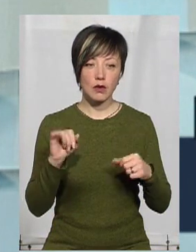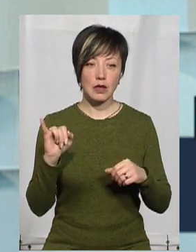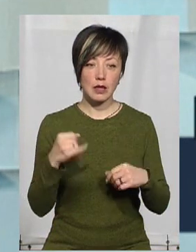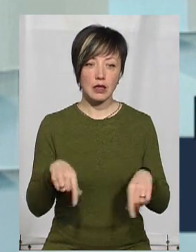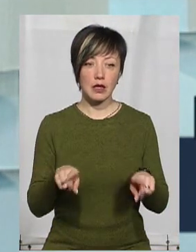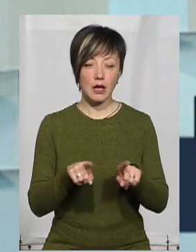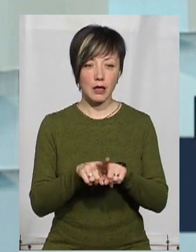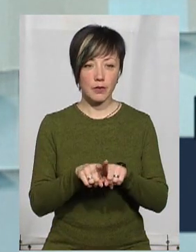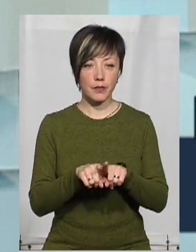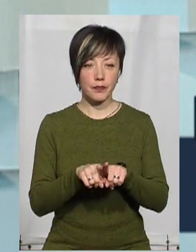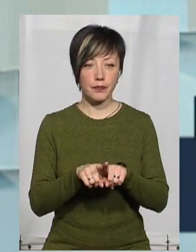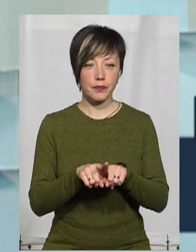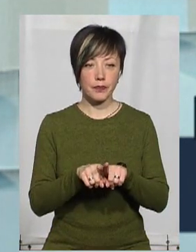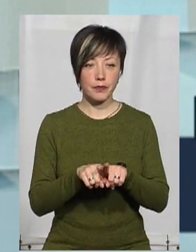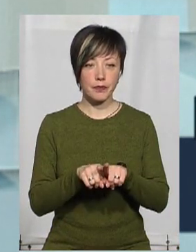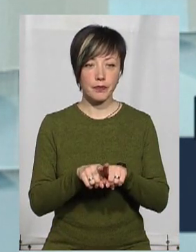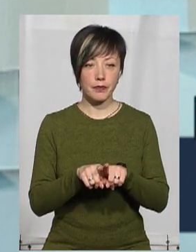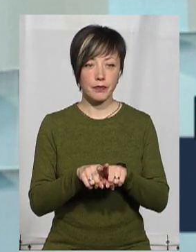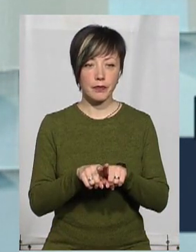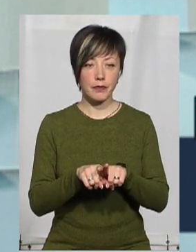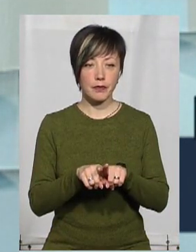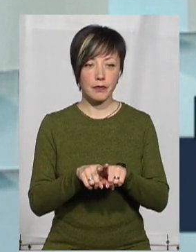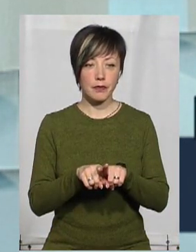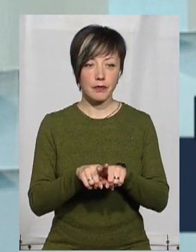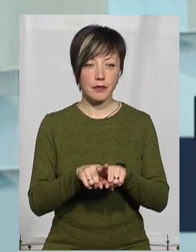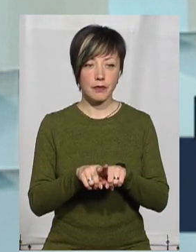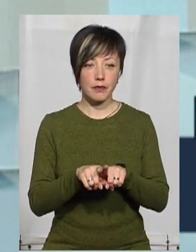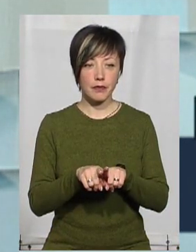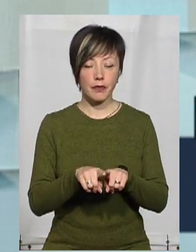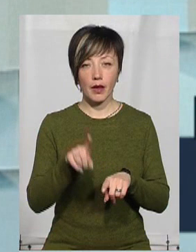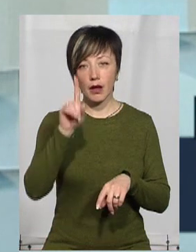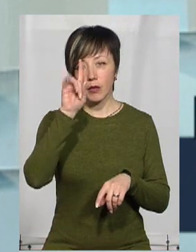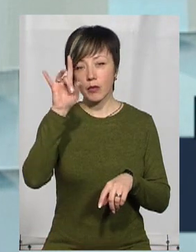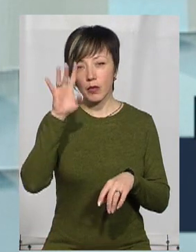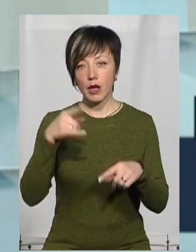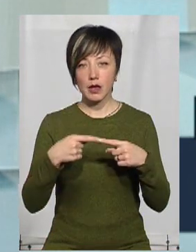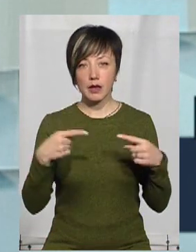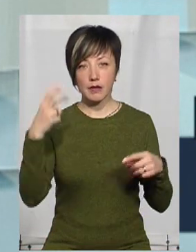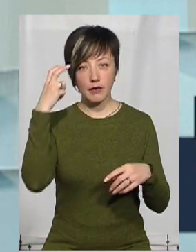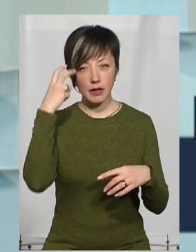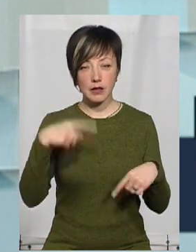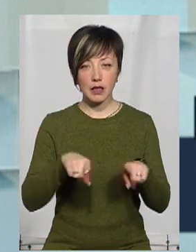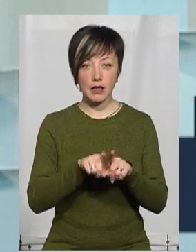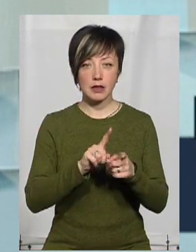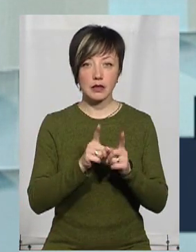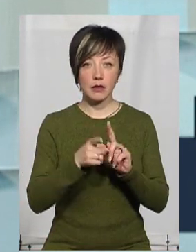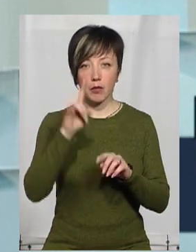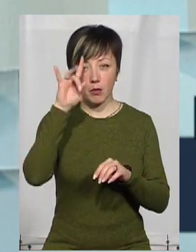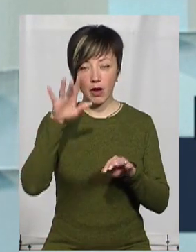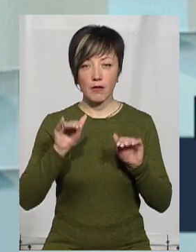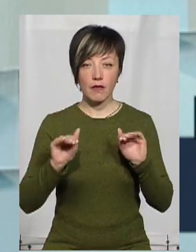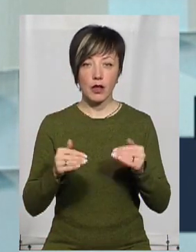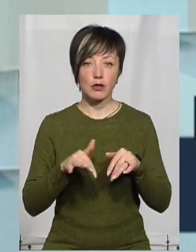звичайно, такі, можна сказати, популярні речі саме зараз, от в Києві це теж став такий популярний навіть